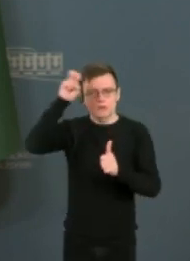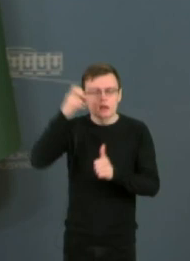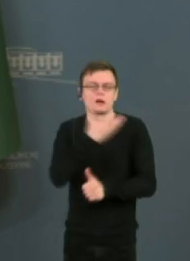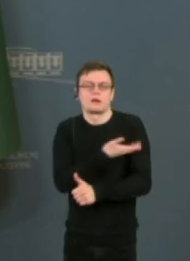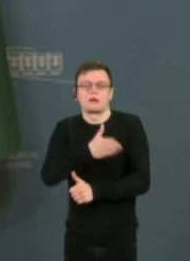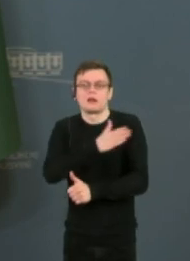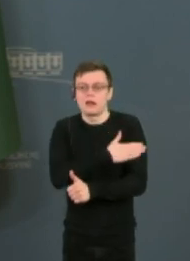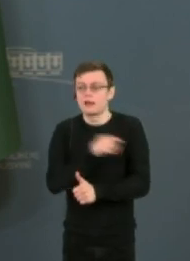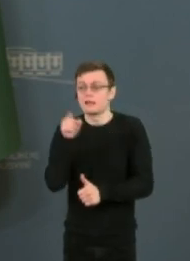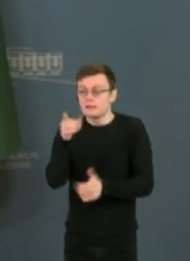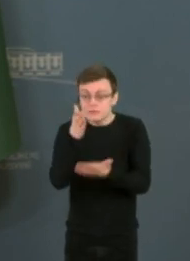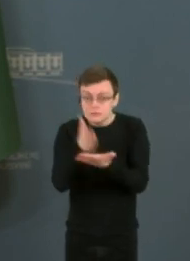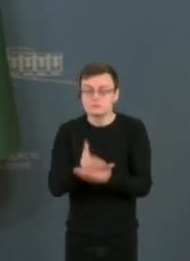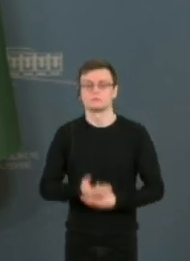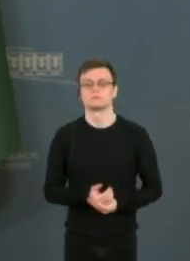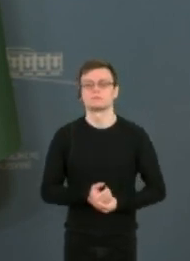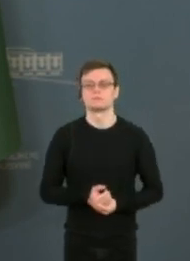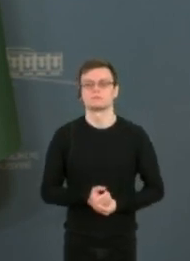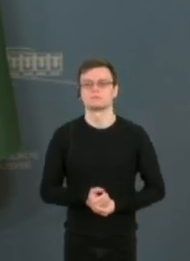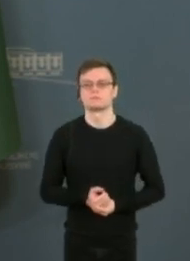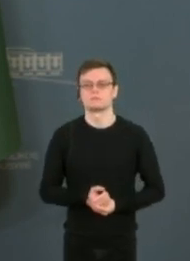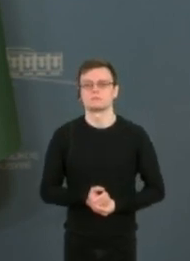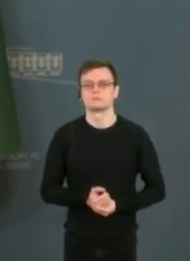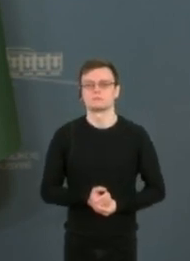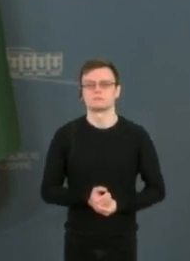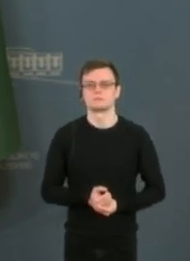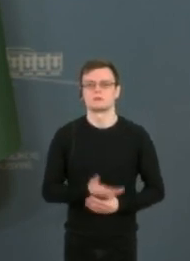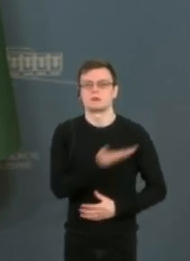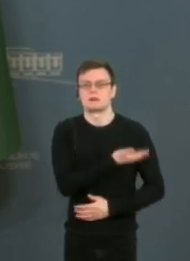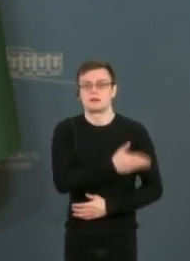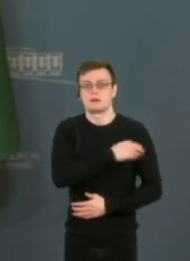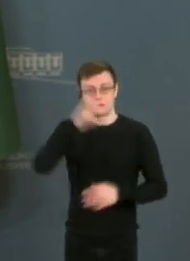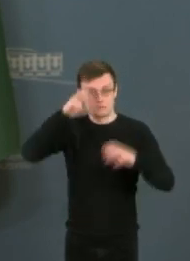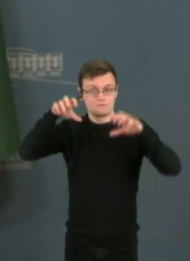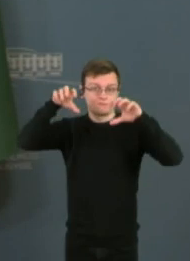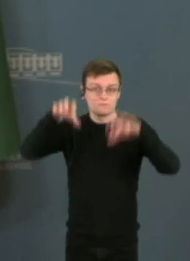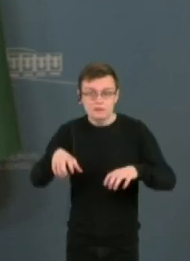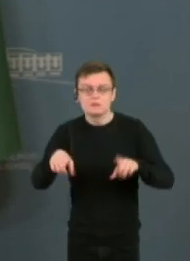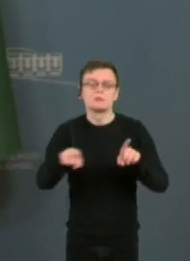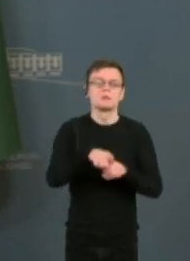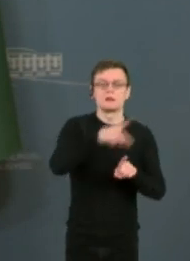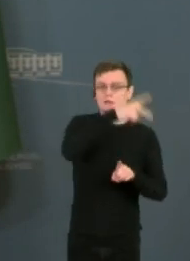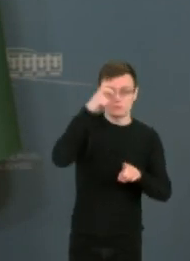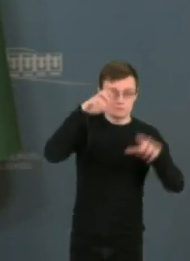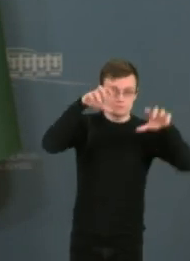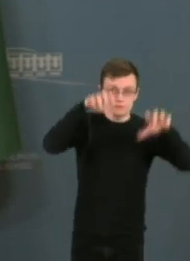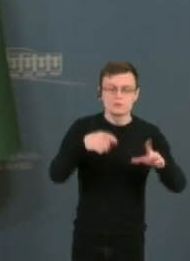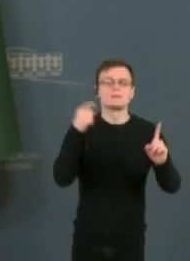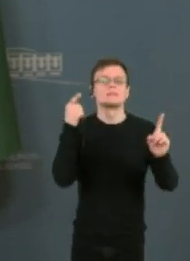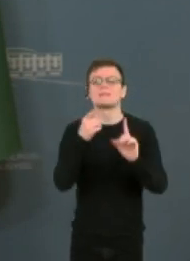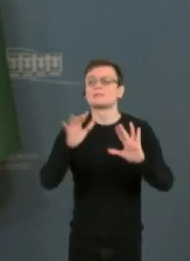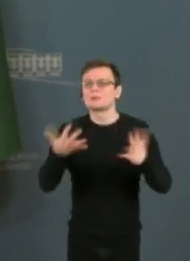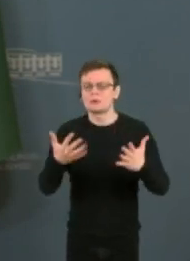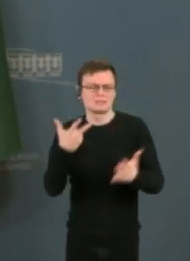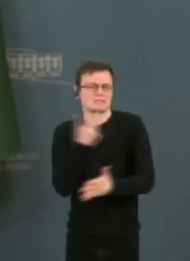Lenkiją. Ir manau, kad tiek mūsų, tiek Lenkijos vyriausybės tikslas yra tas pats, kaip įmanoma, greičiau paskėpiti, kuo